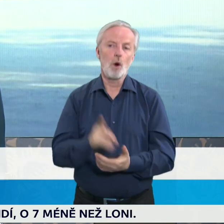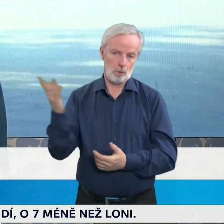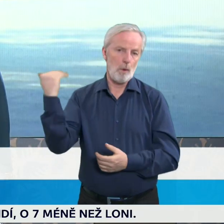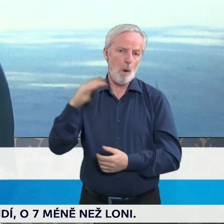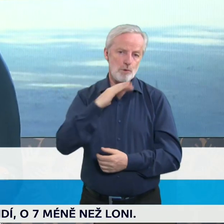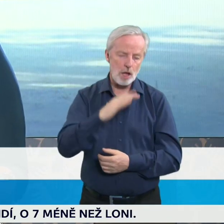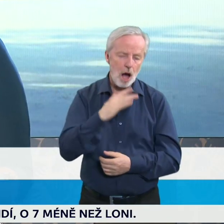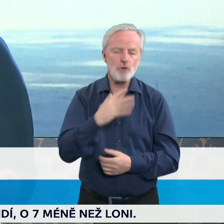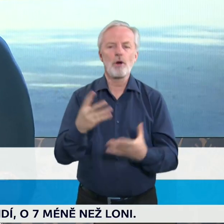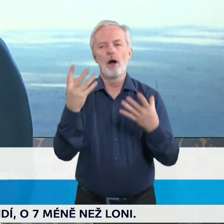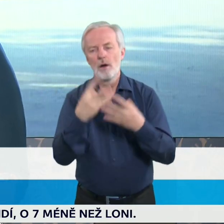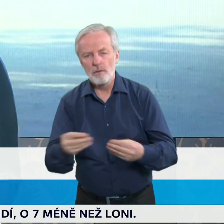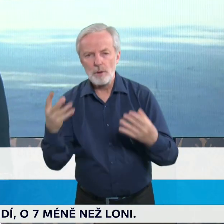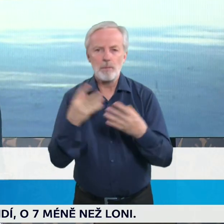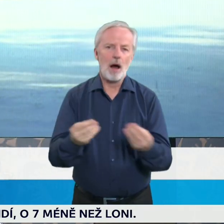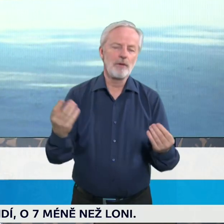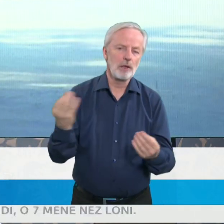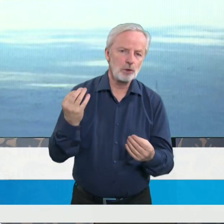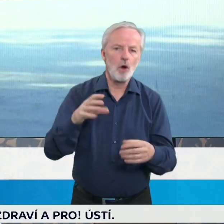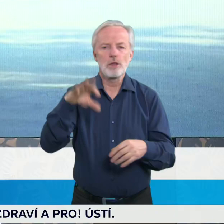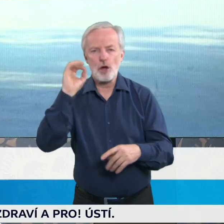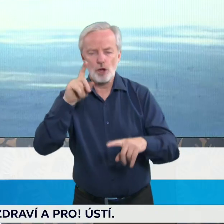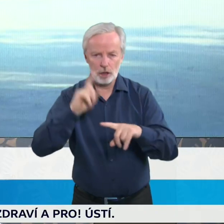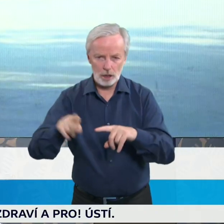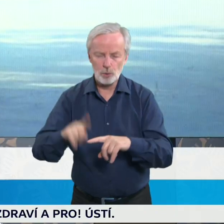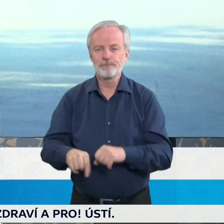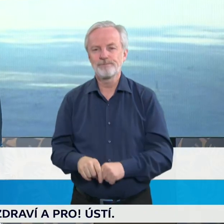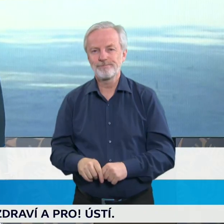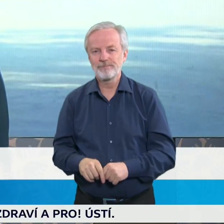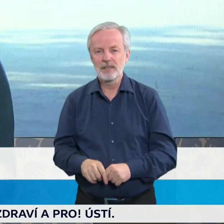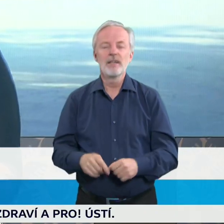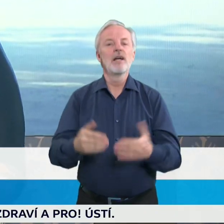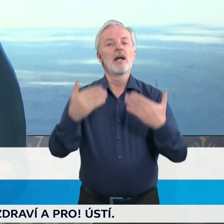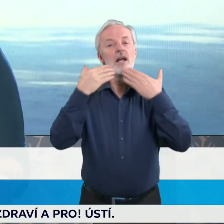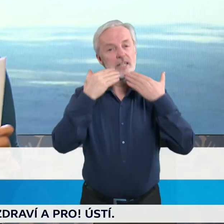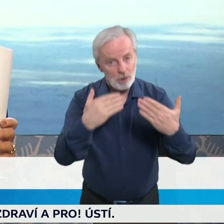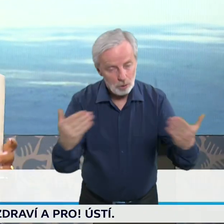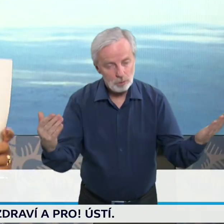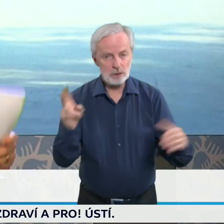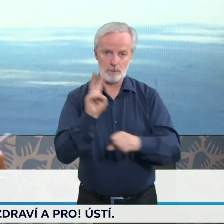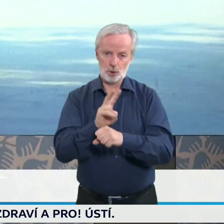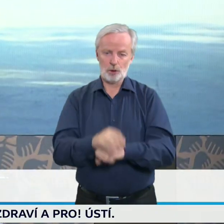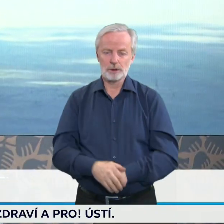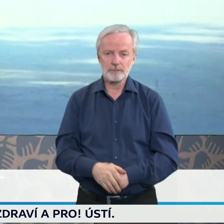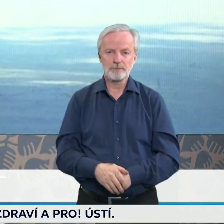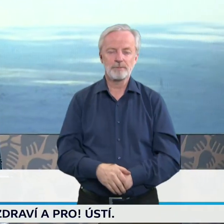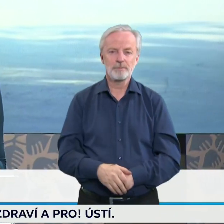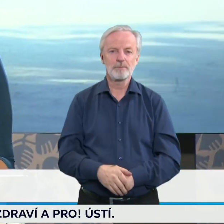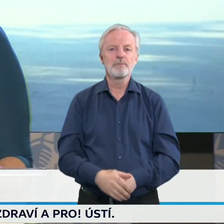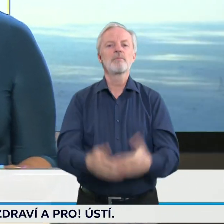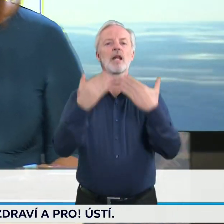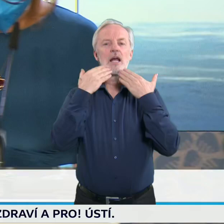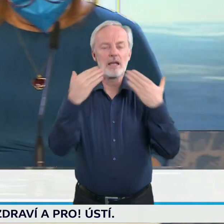vyjadřovali jednotliví rezortní ministři. Tuto chvíli děkuji za pozornost. Děkuji. Ministrní spravedlnosti, paní Marije